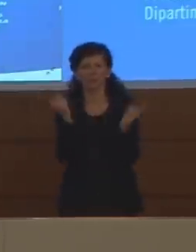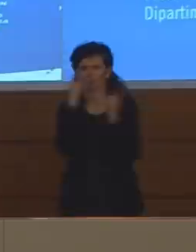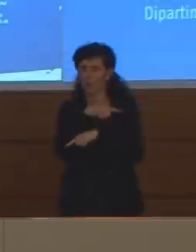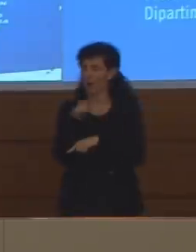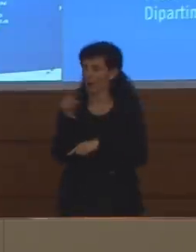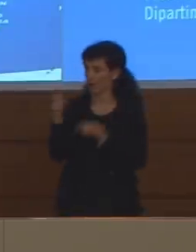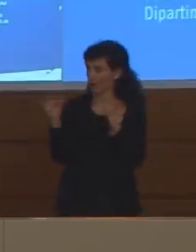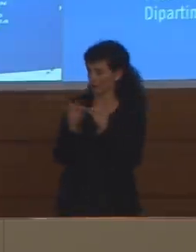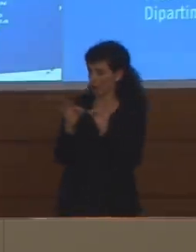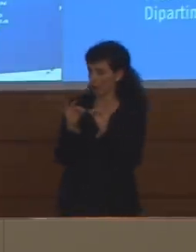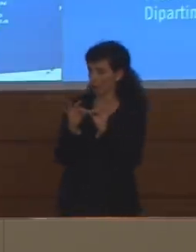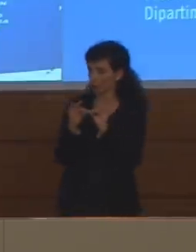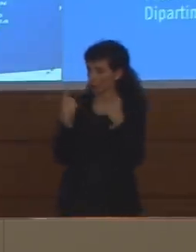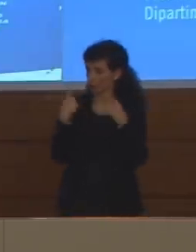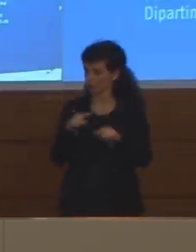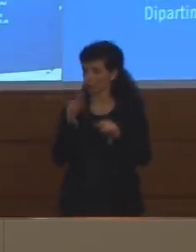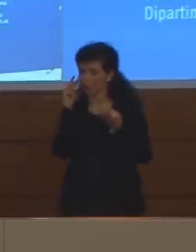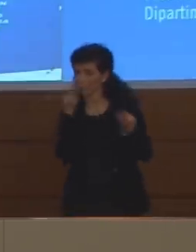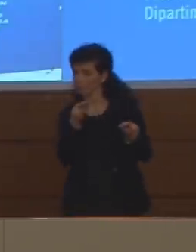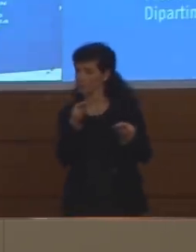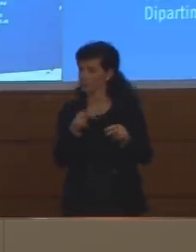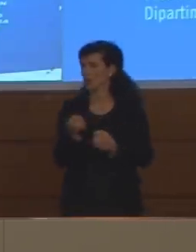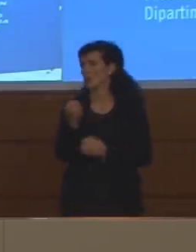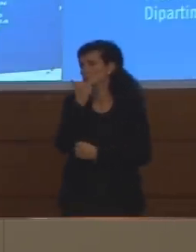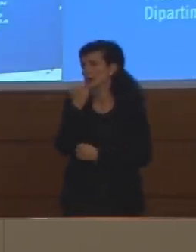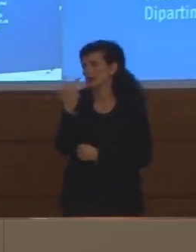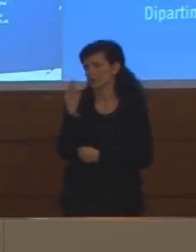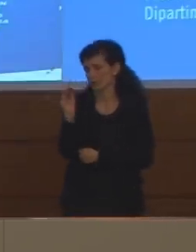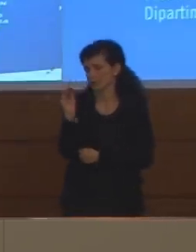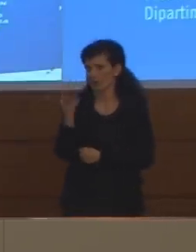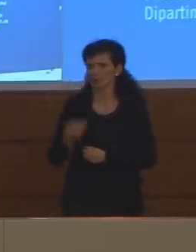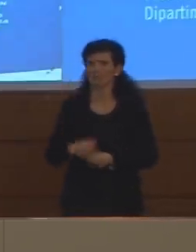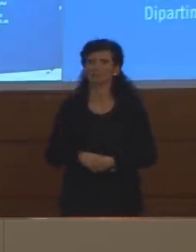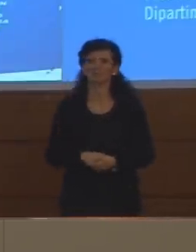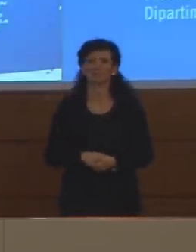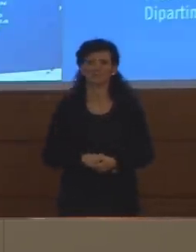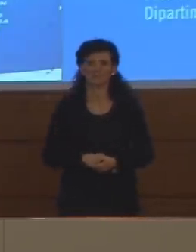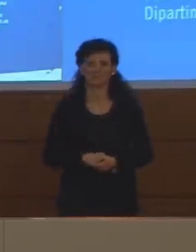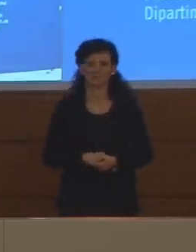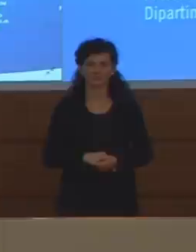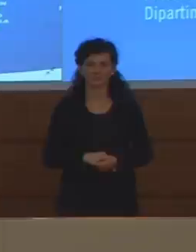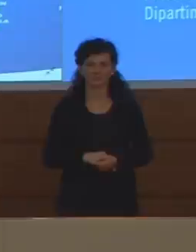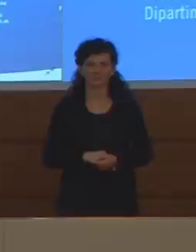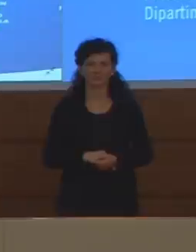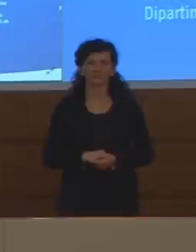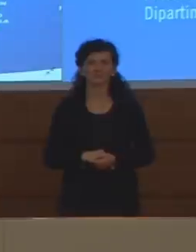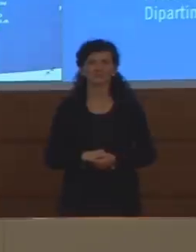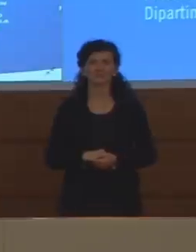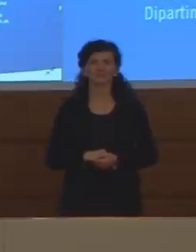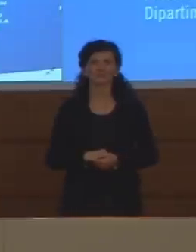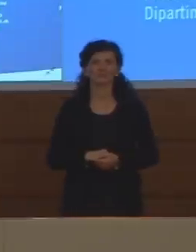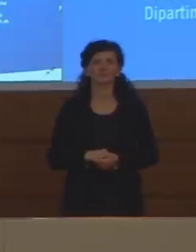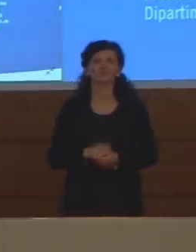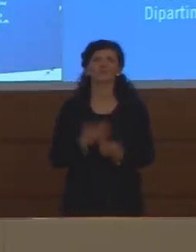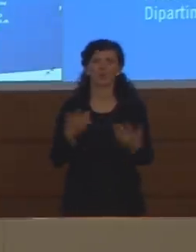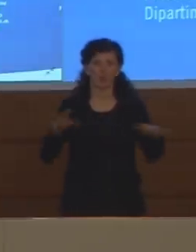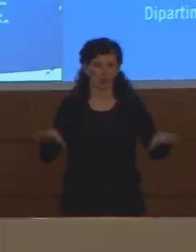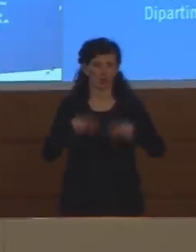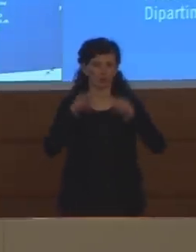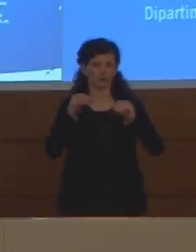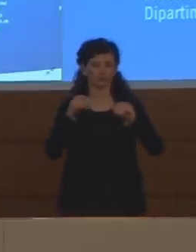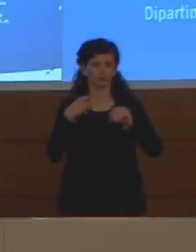con questa analisi sono tre domande alla fine partiamo dalle domande relative